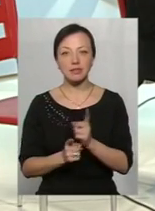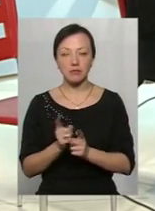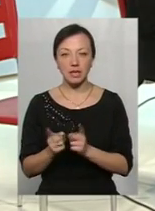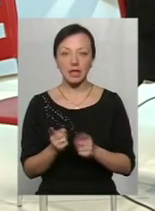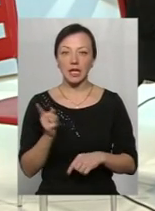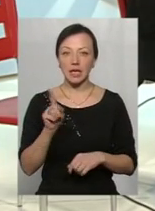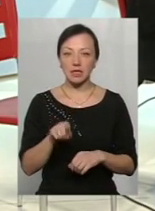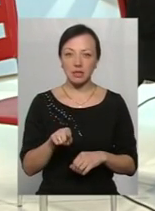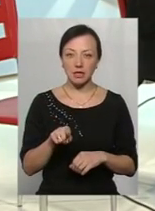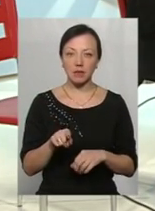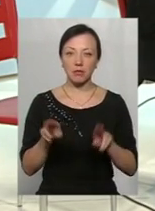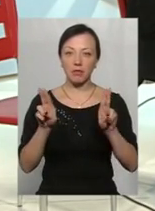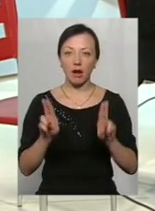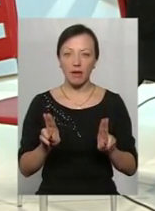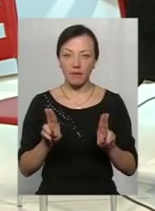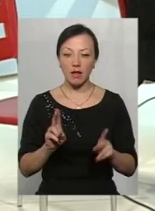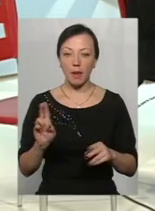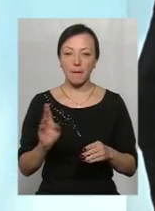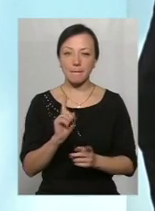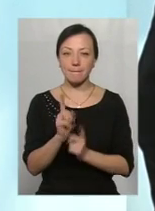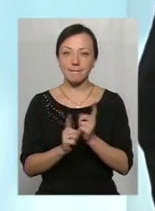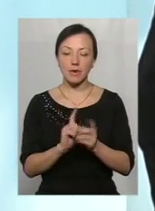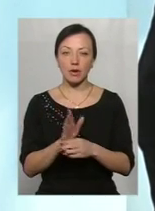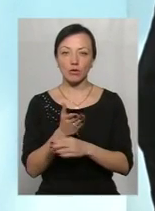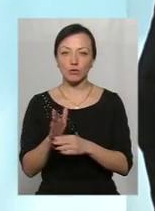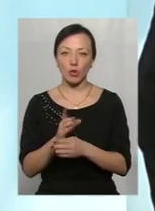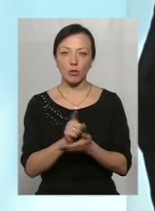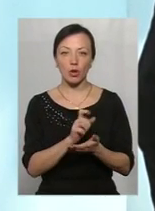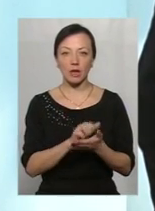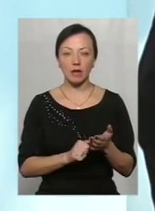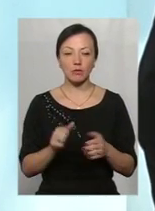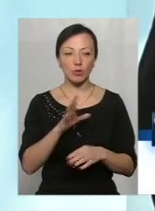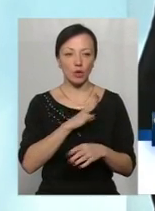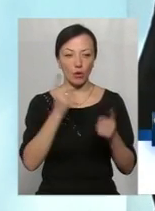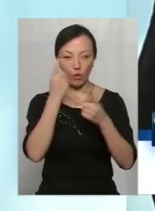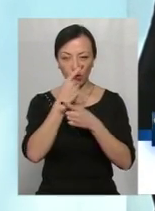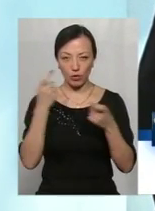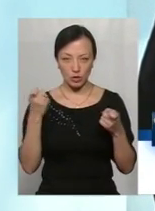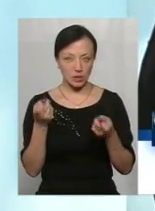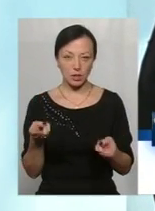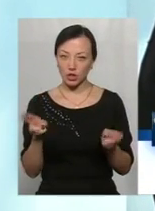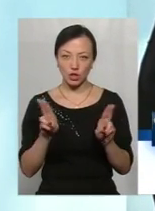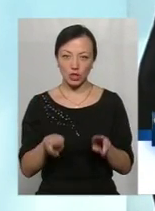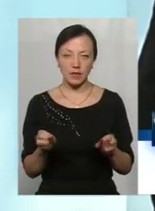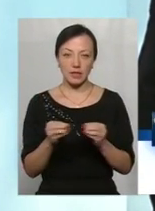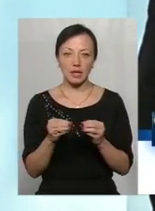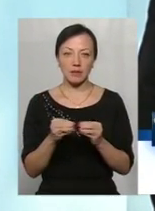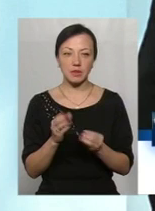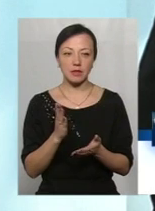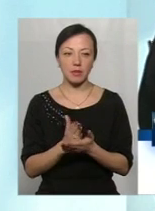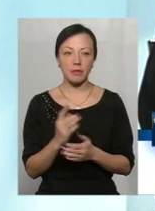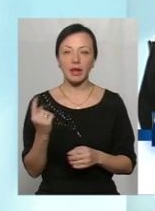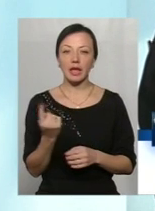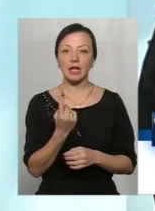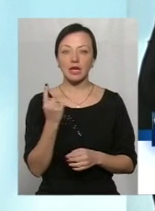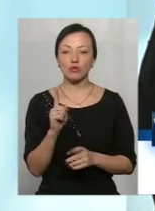ті правила перерозподілу податків, які були оголошені, вони, здається, залишилися таким ж самим. Ну, єдине, що